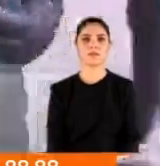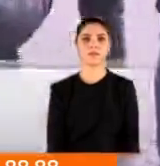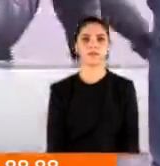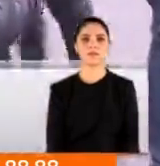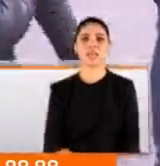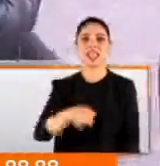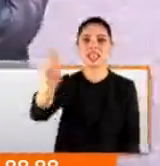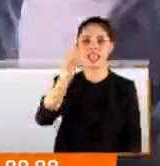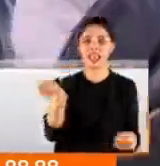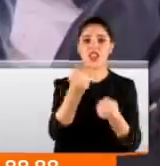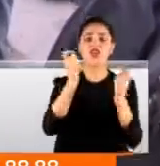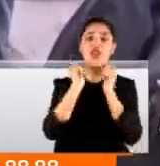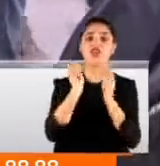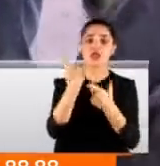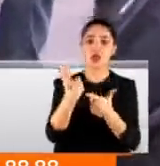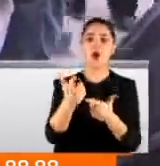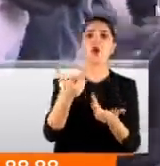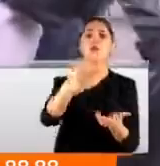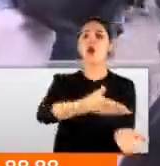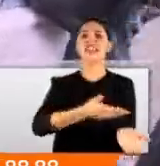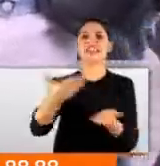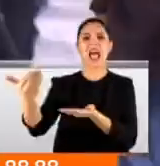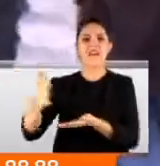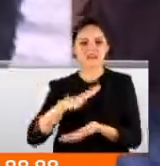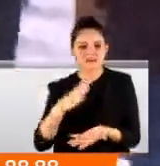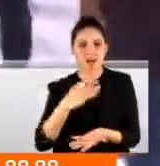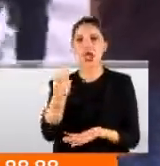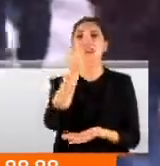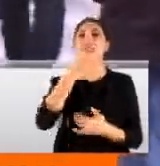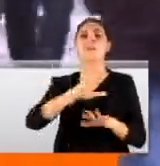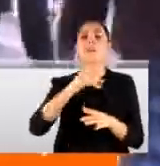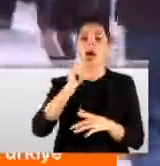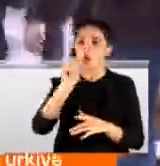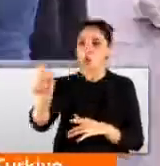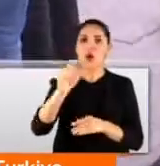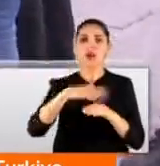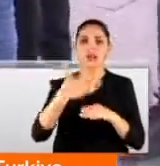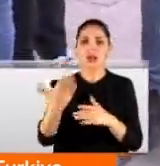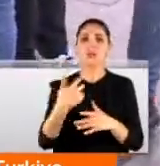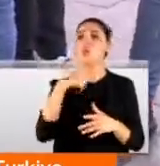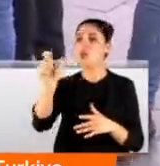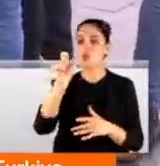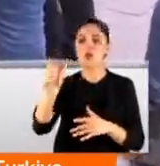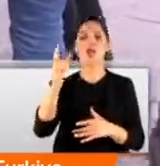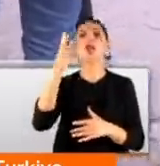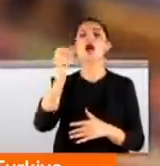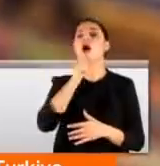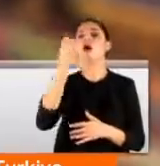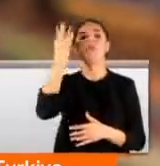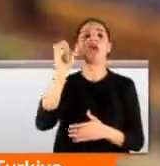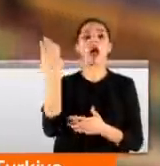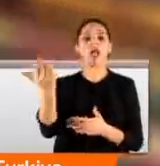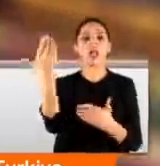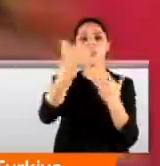Sizinle işiniz zor, şundan zor. Hem servis yapıyorsunuz hem de burada yiyemeyin, ayrılın diye de uyarmak zorundasınız. Ne kadar uyuyorsan adam anlamak istemiyor.